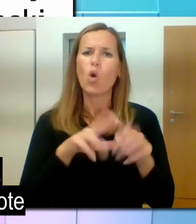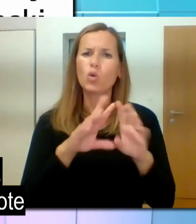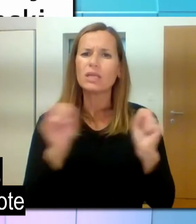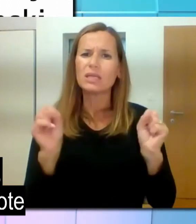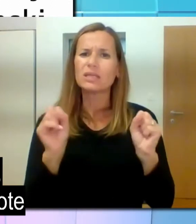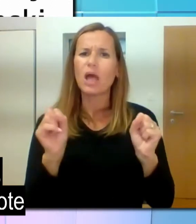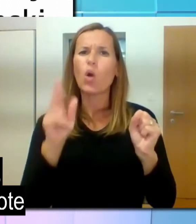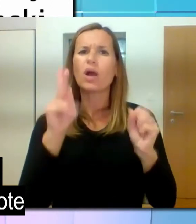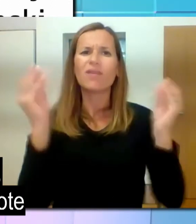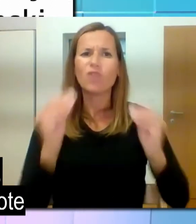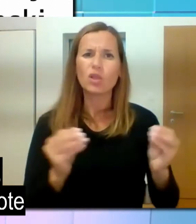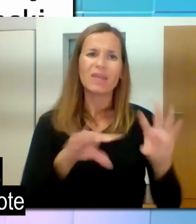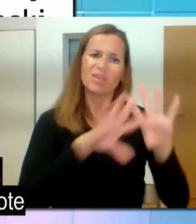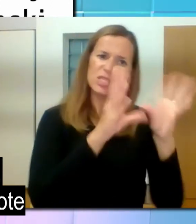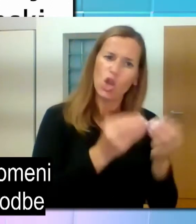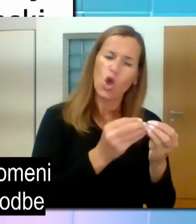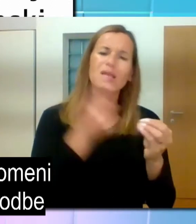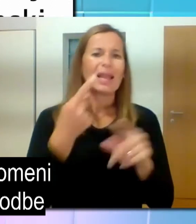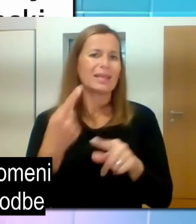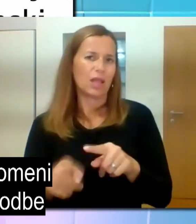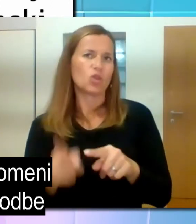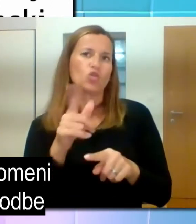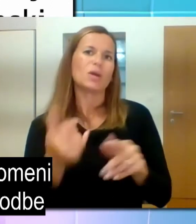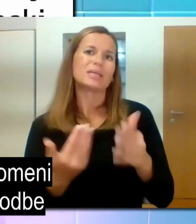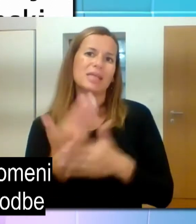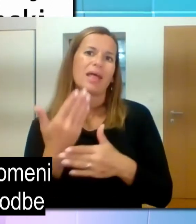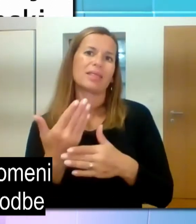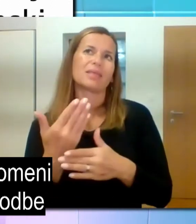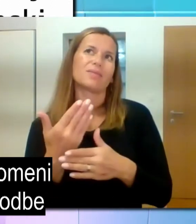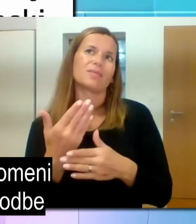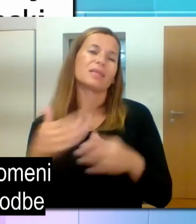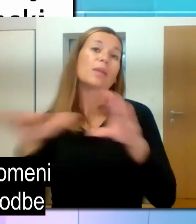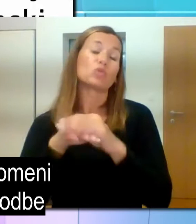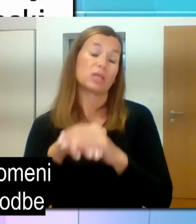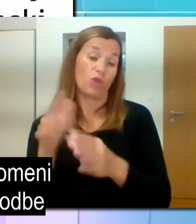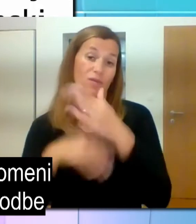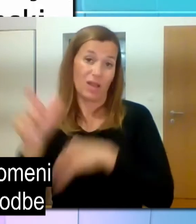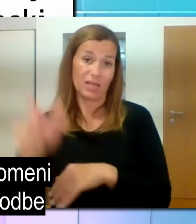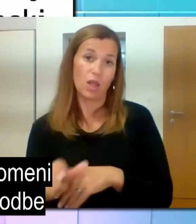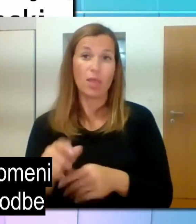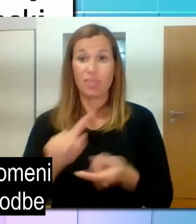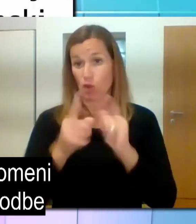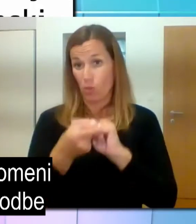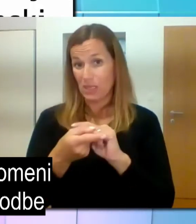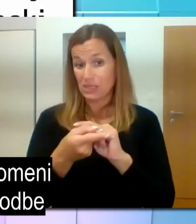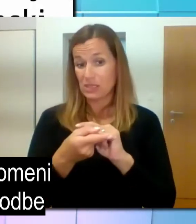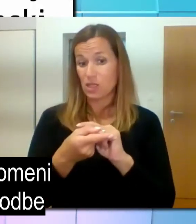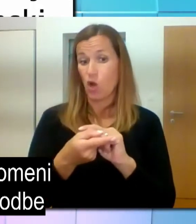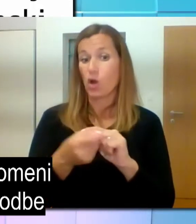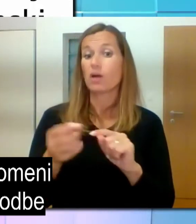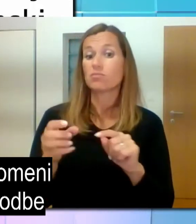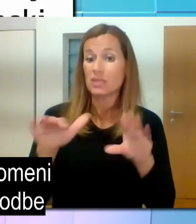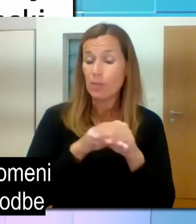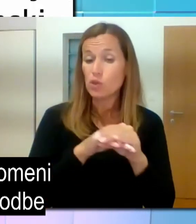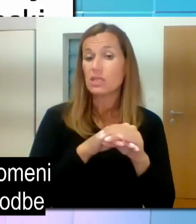plačelom prispevka. Nadomestno izpolnitev kvote je ena, bi rekla mogoče taka umestna varianta, ki